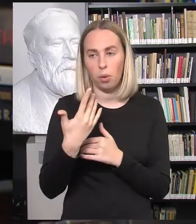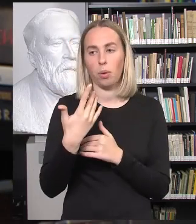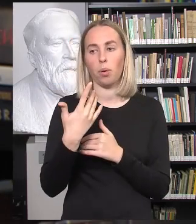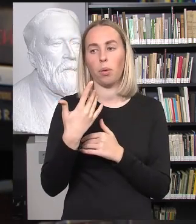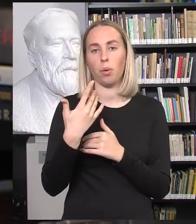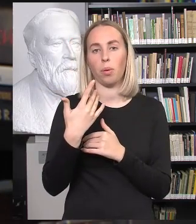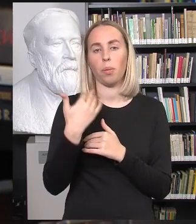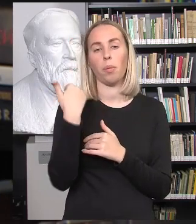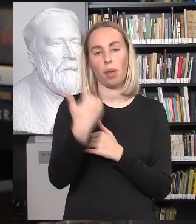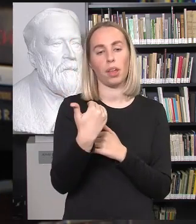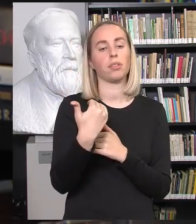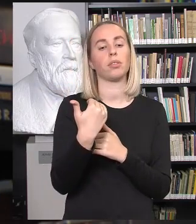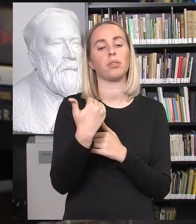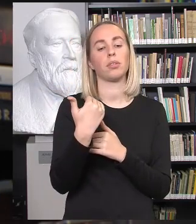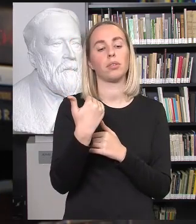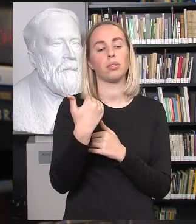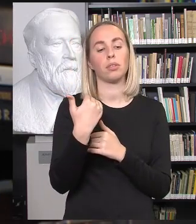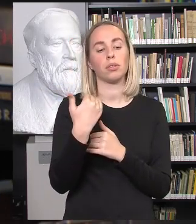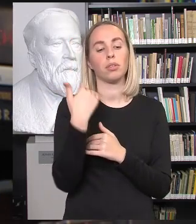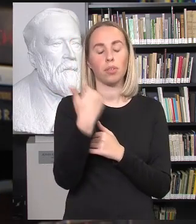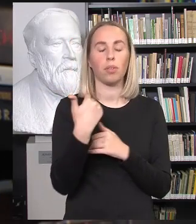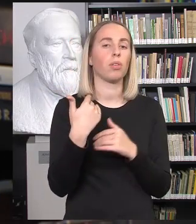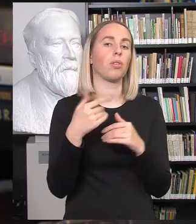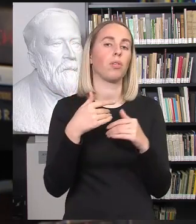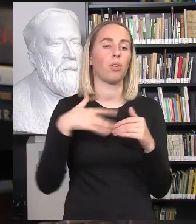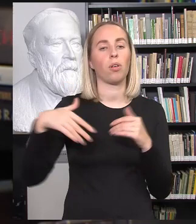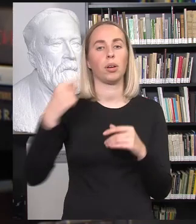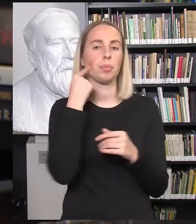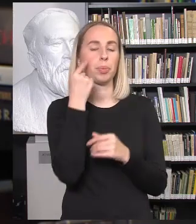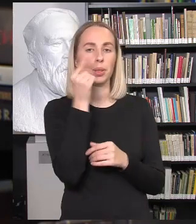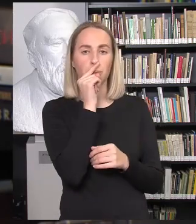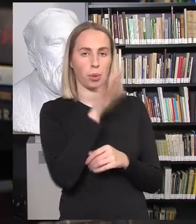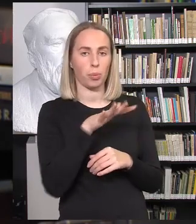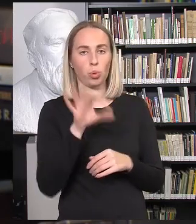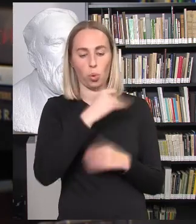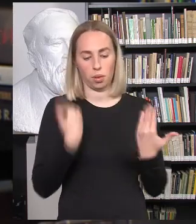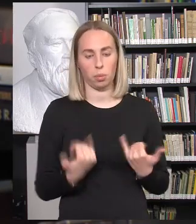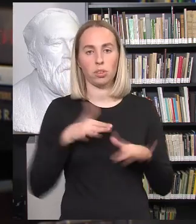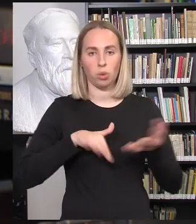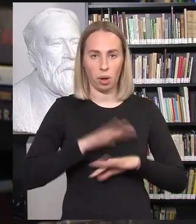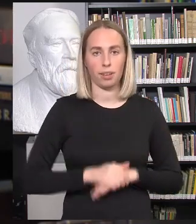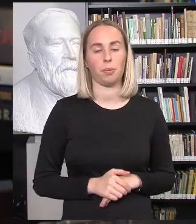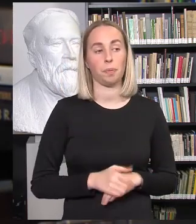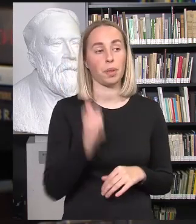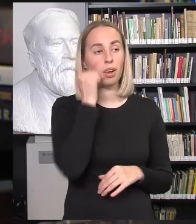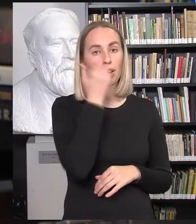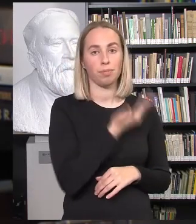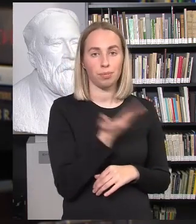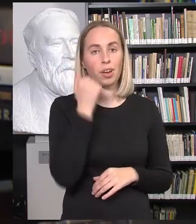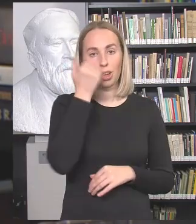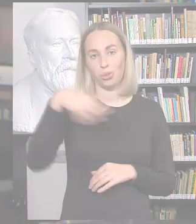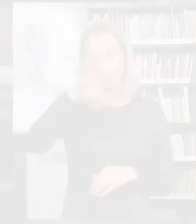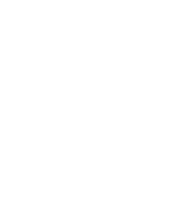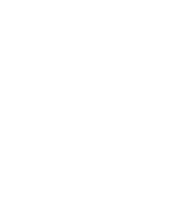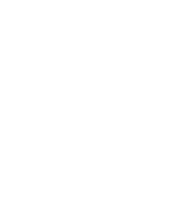gėda prieš tarptautinę bendruomenį dėl savo situacijos. Ačiū visoms prilegentėms, ačiū žiūrovams, gero vakarom.